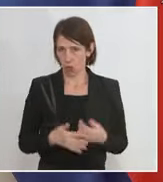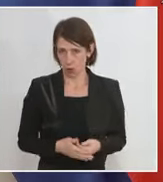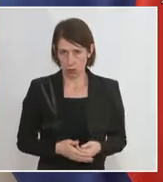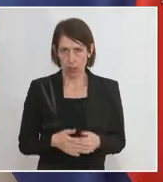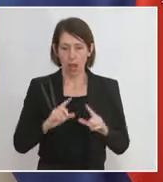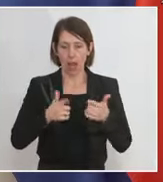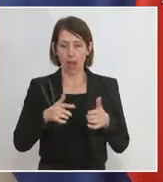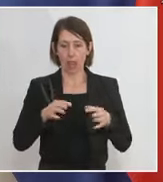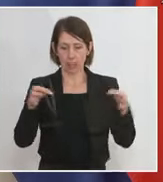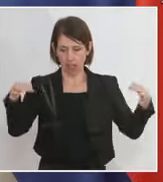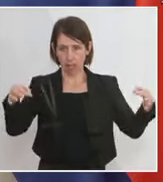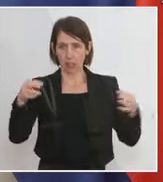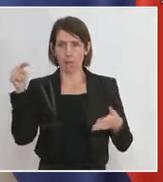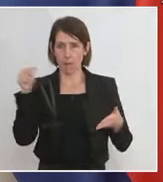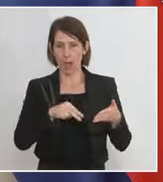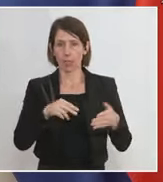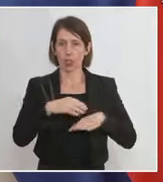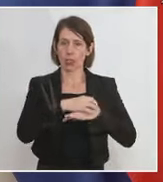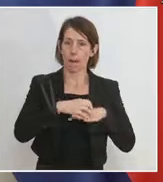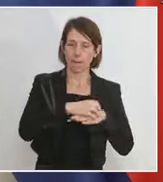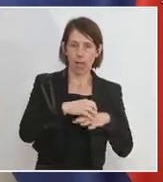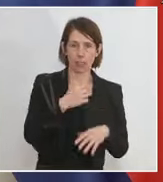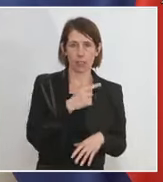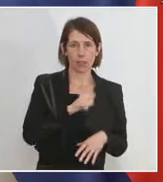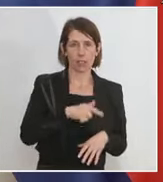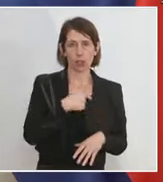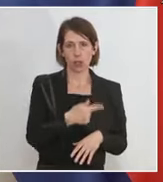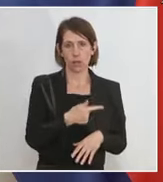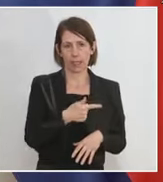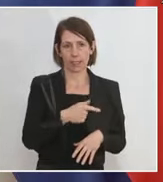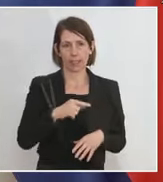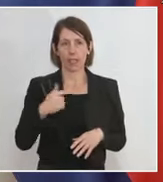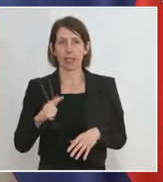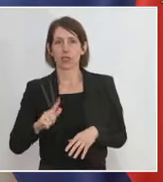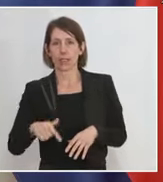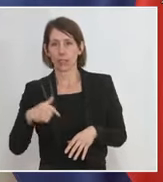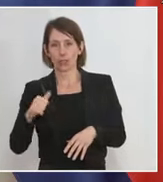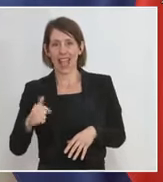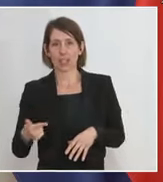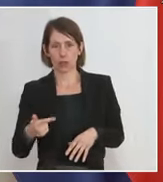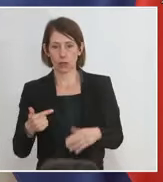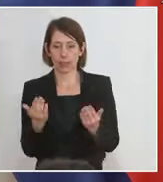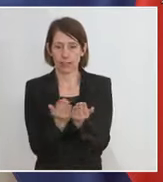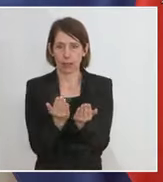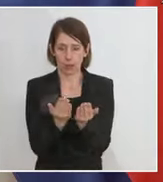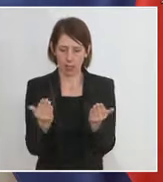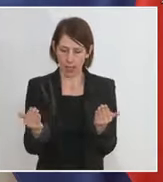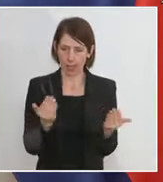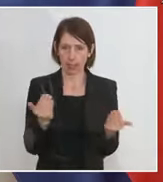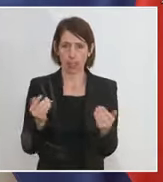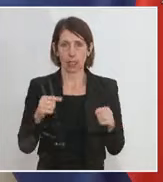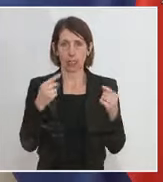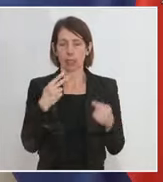Landkarte, die Krisenlandkarte März 2020 und März 2021 vergleicht, da sieht man, dass die